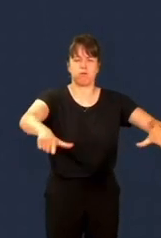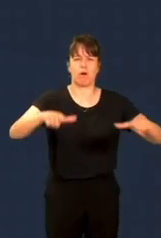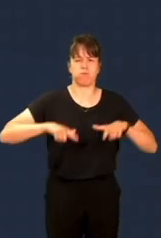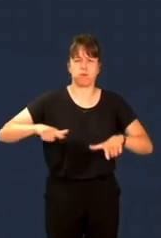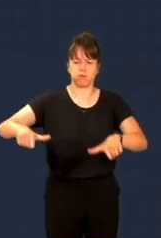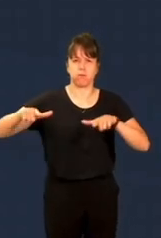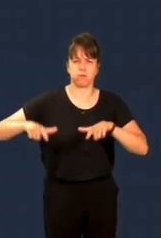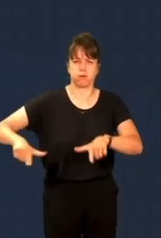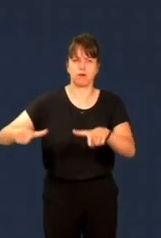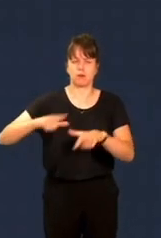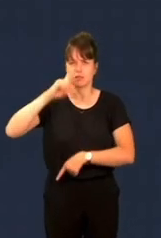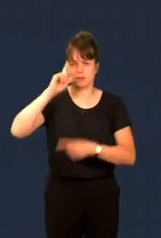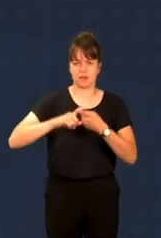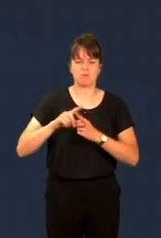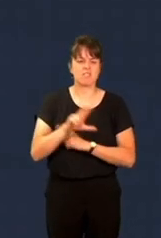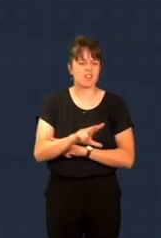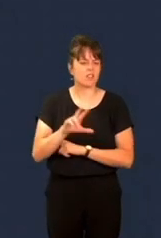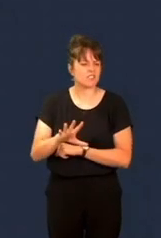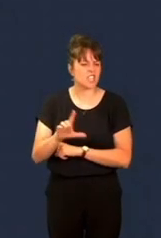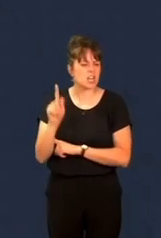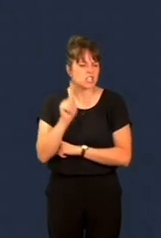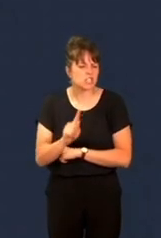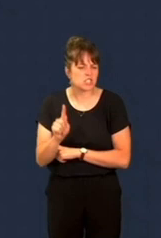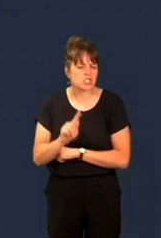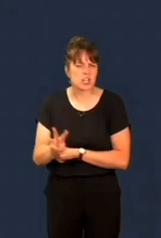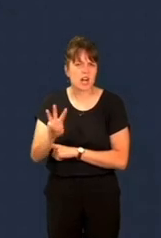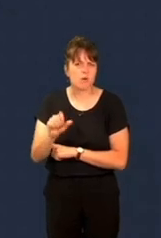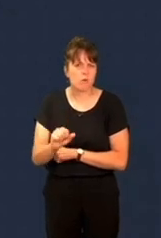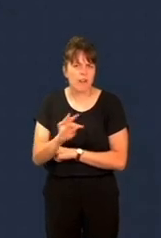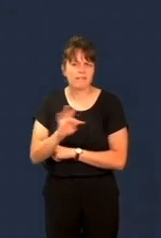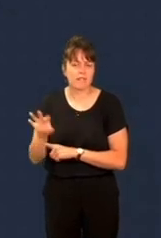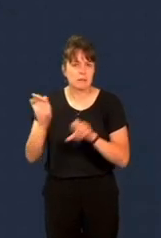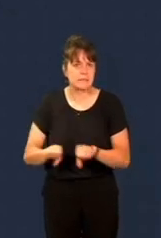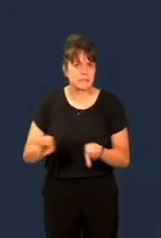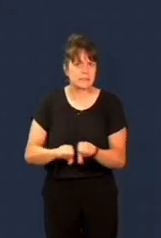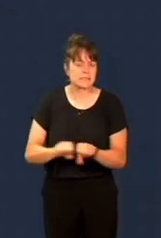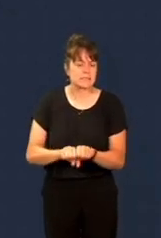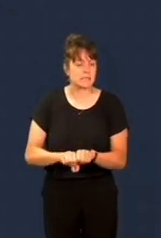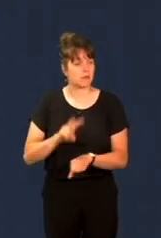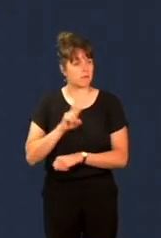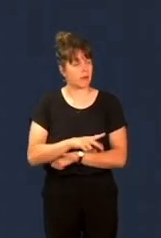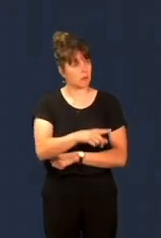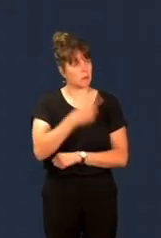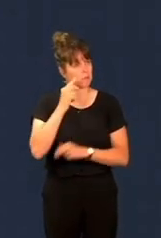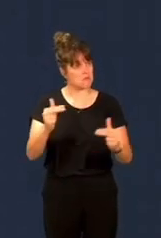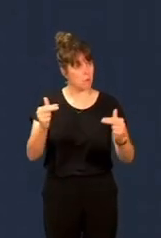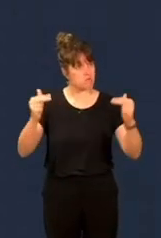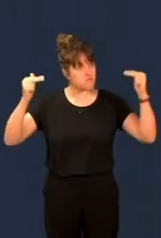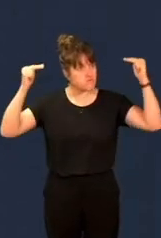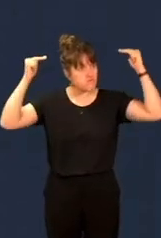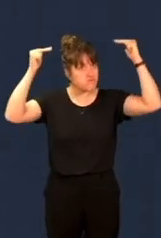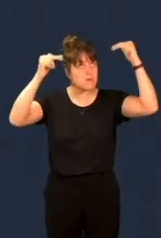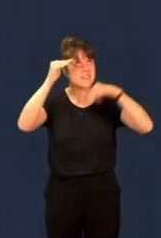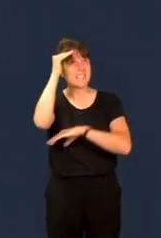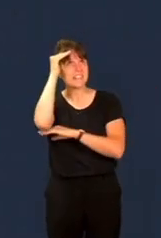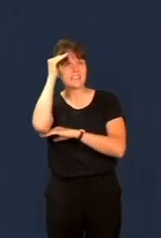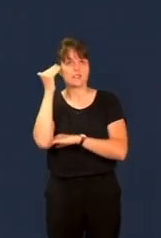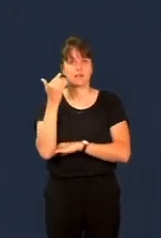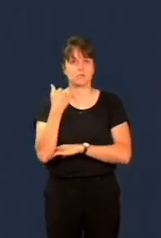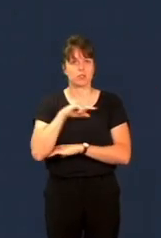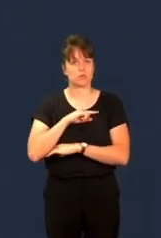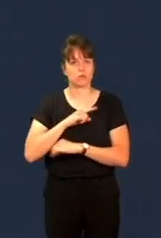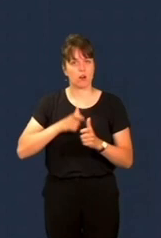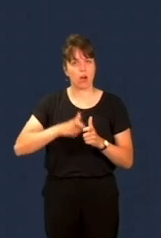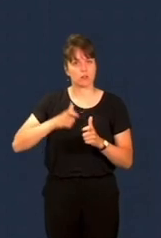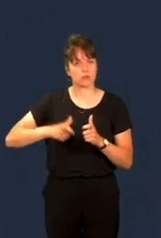85 gigawatts crêtes est pour le moins très ambitieux. Mais notre industrie nationale,